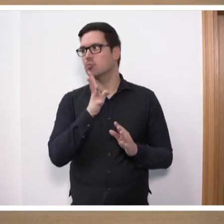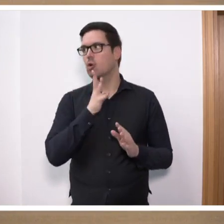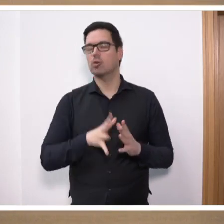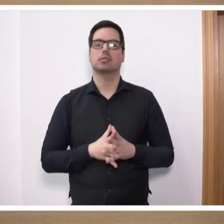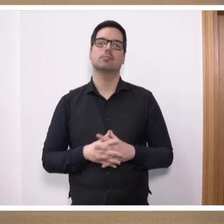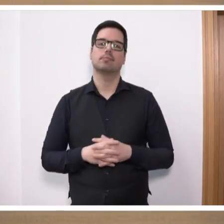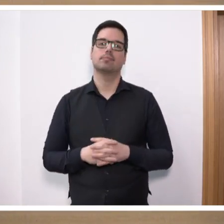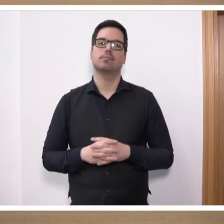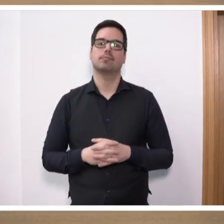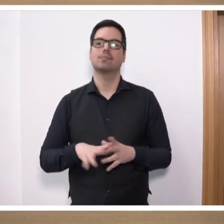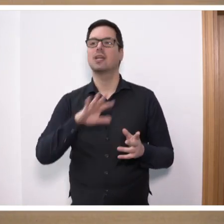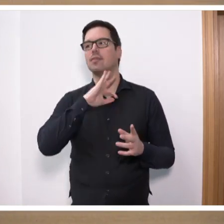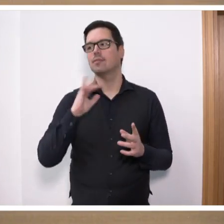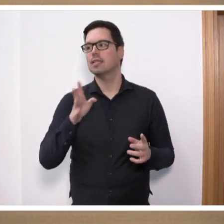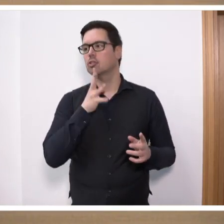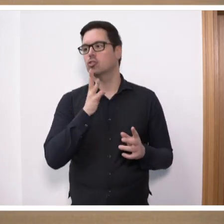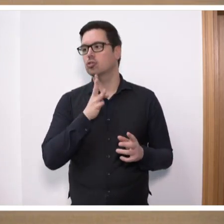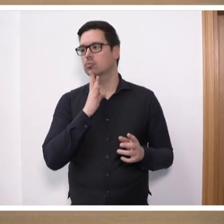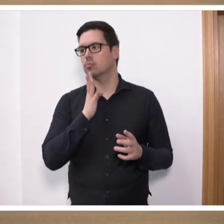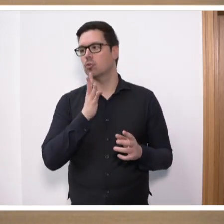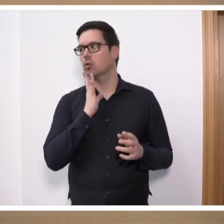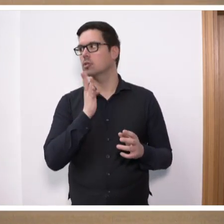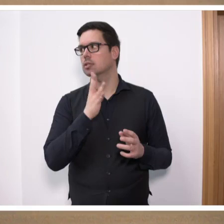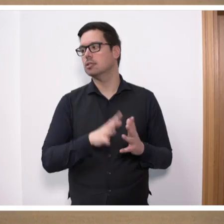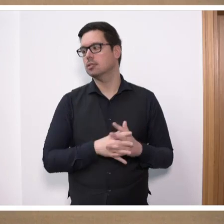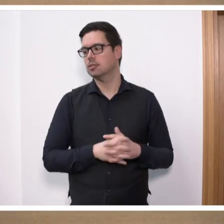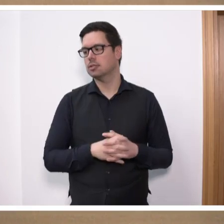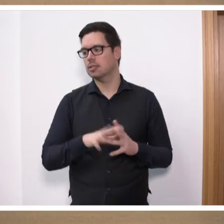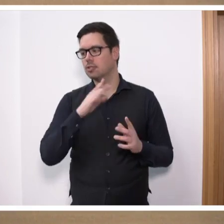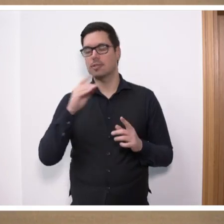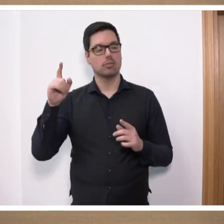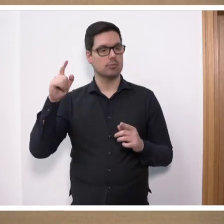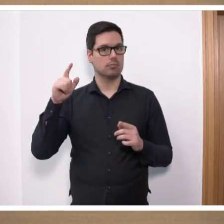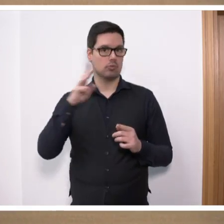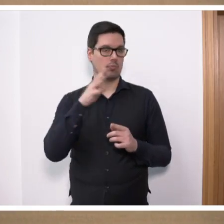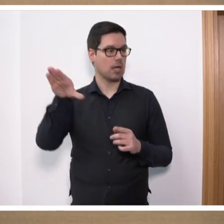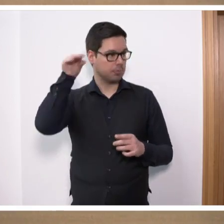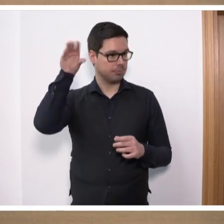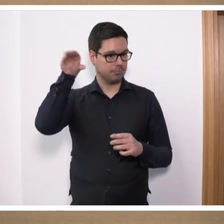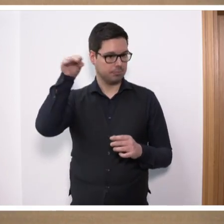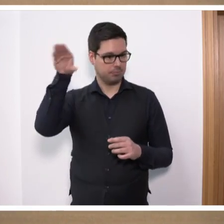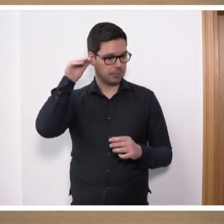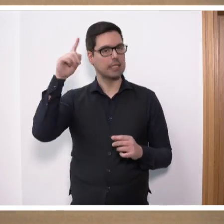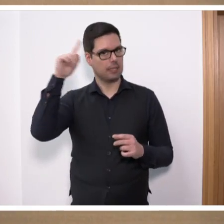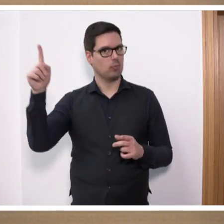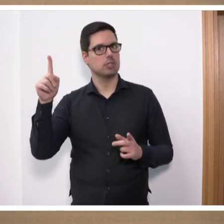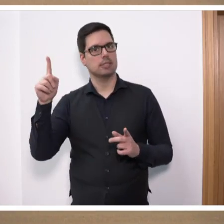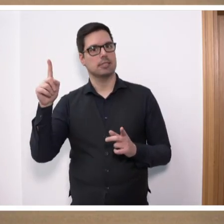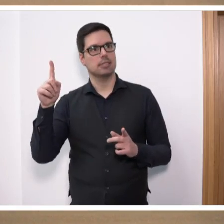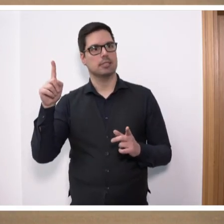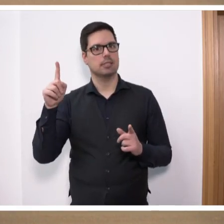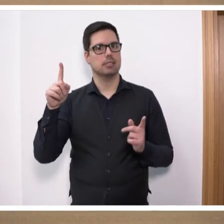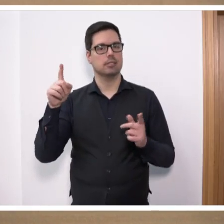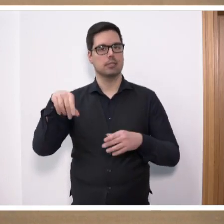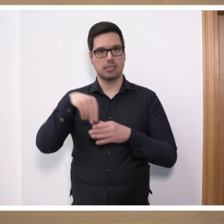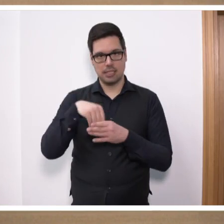Und weil sie sehr viel gesprochen haben, hat man sehr viel Sprache mitbekommen und es hat nicht lange gedauert. Da hat man gewusst, dass der Drill ist,